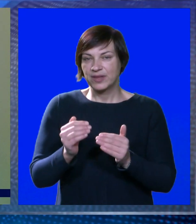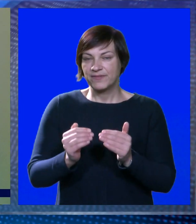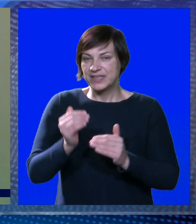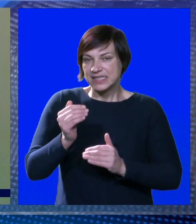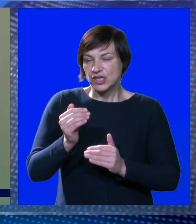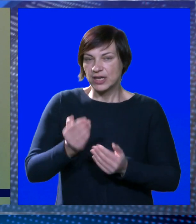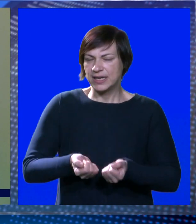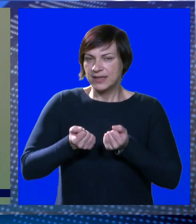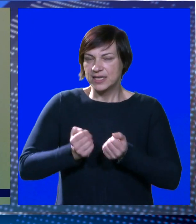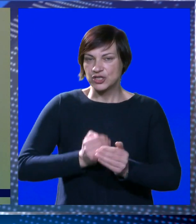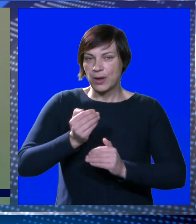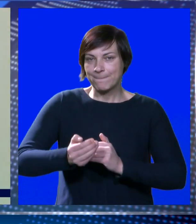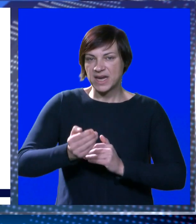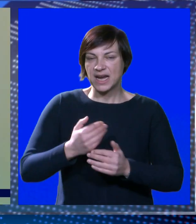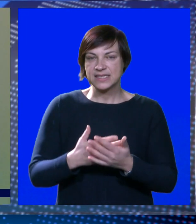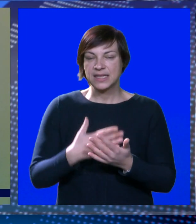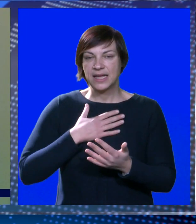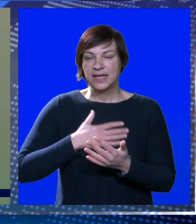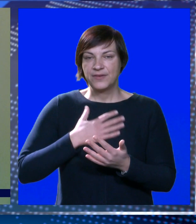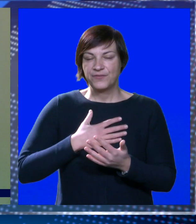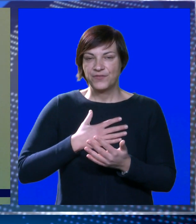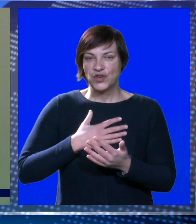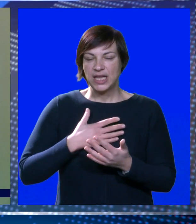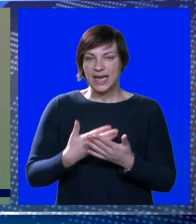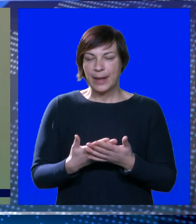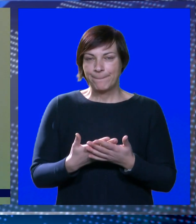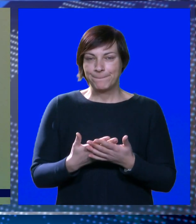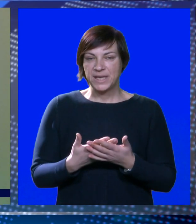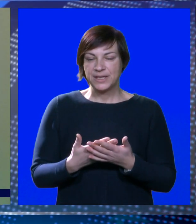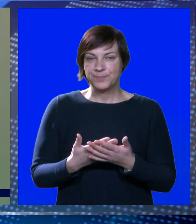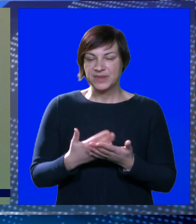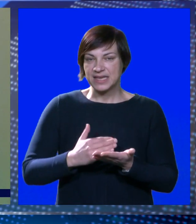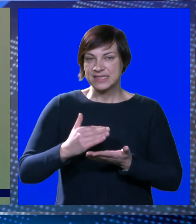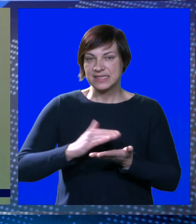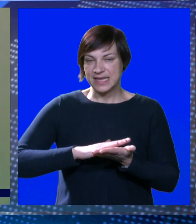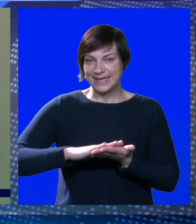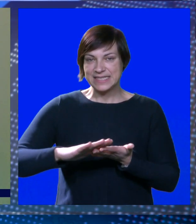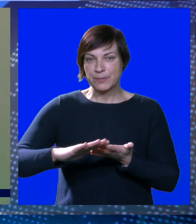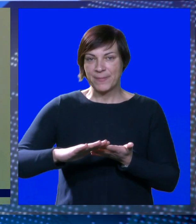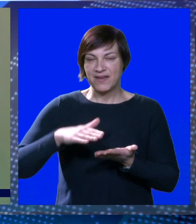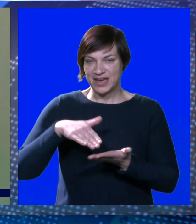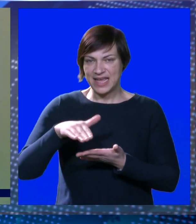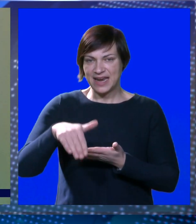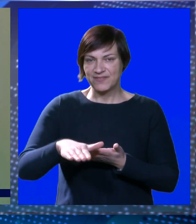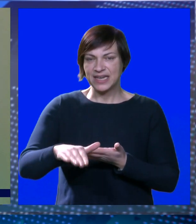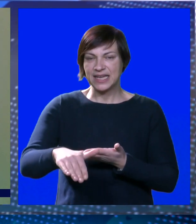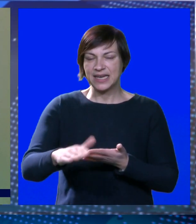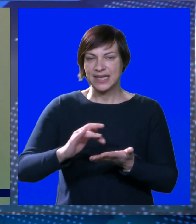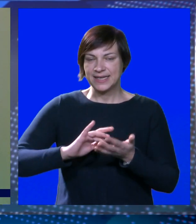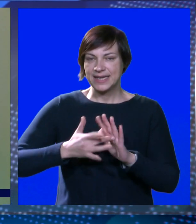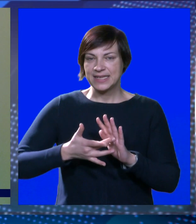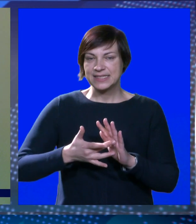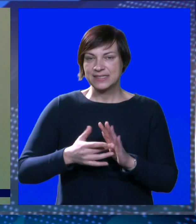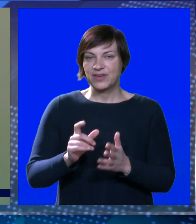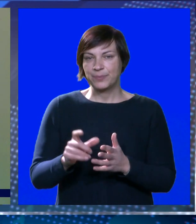i jako teško preko njih prelaziti. Voljela bi u svakom slučaju da se te naravnine isprave i to na